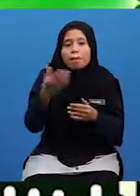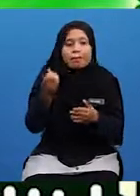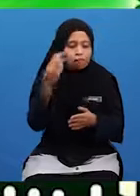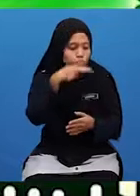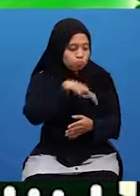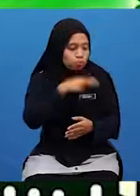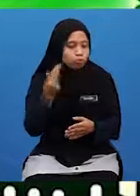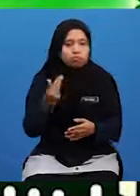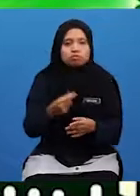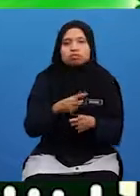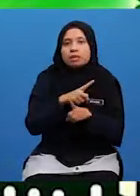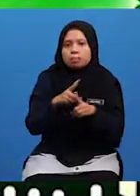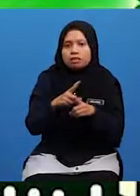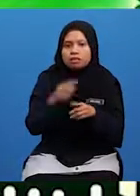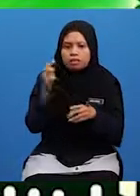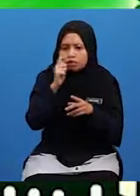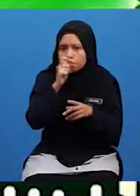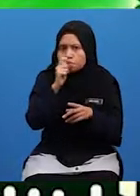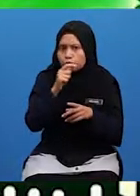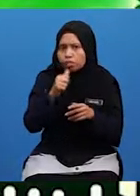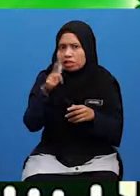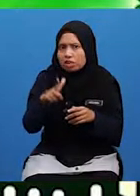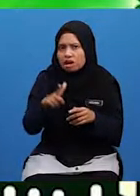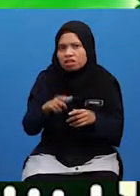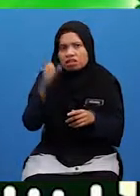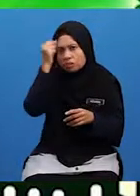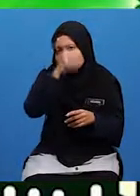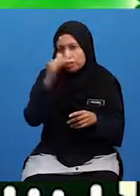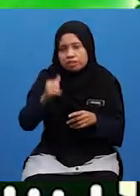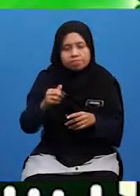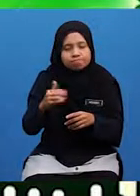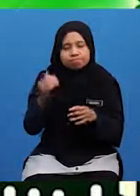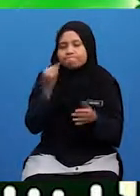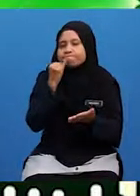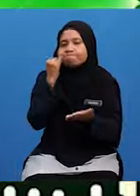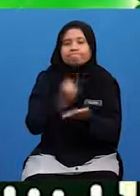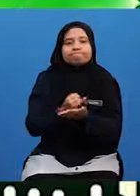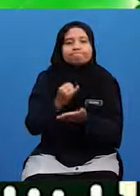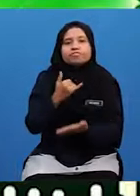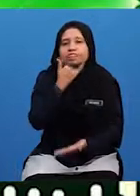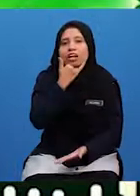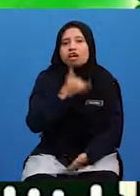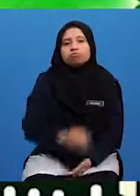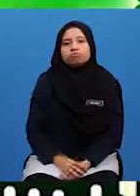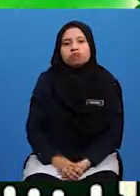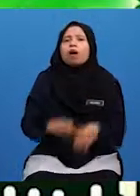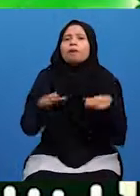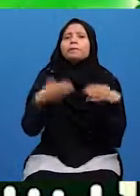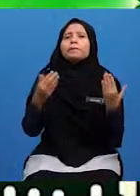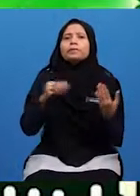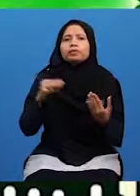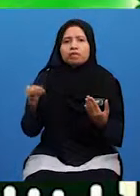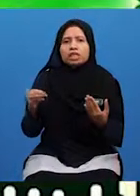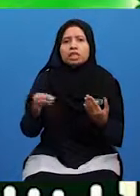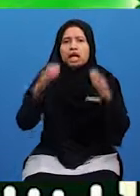Sebenarnya Menipu Ialah Sifat Yang Hina Di Sisi Allah Bagaimana